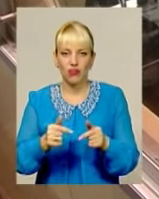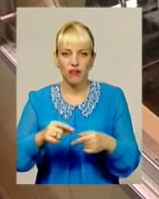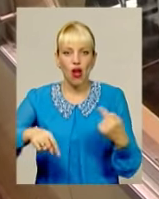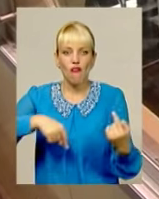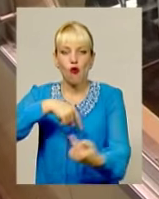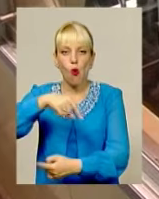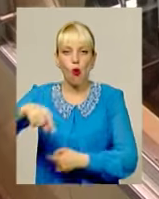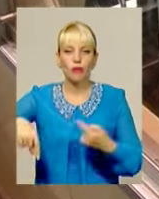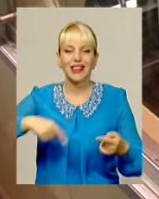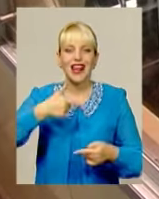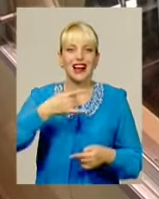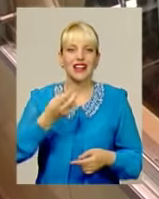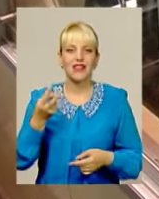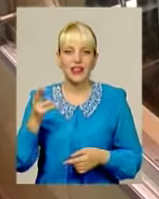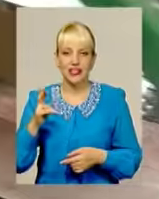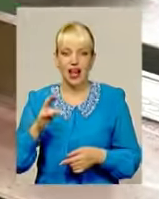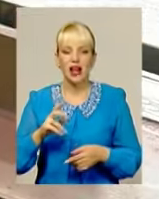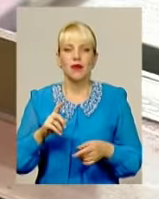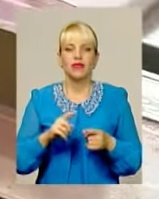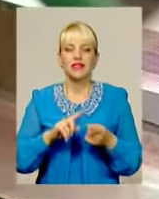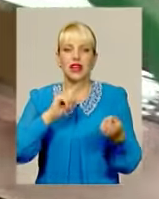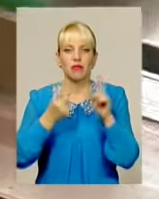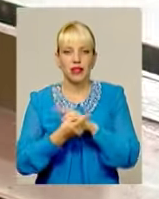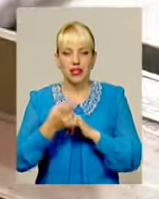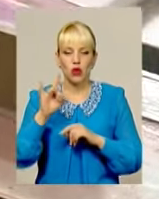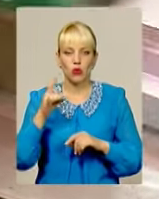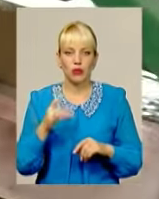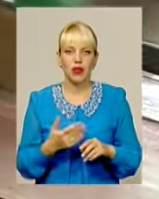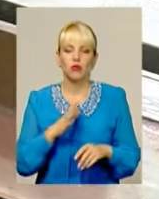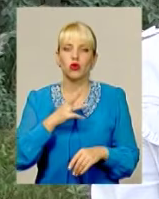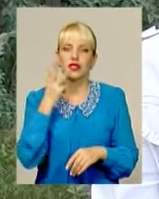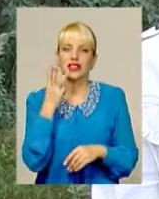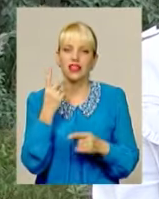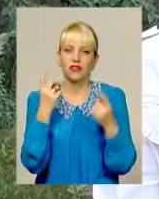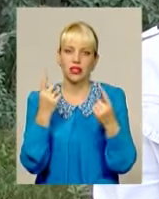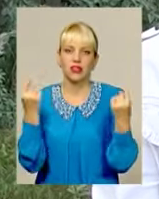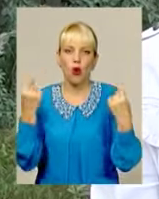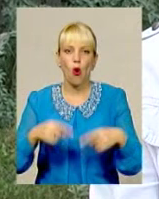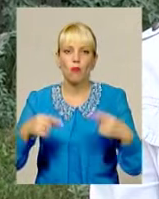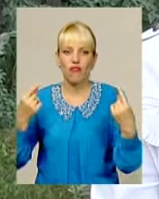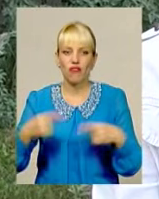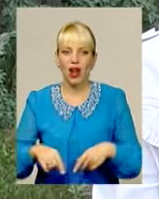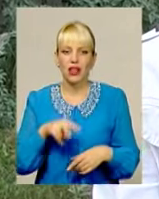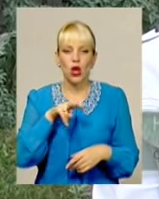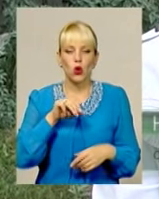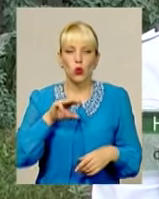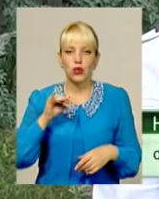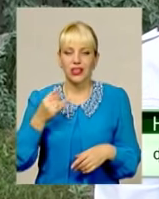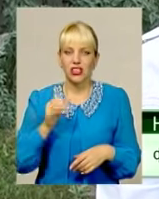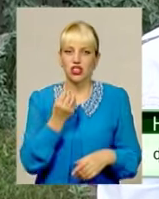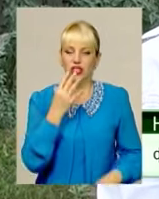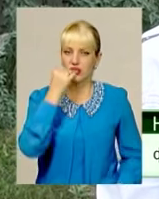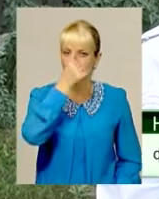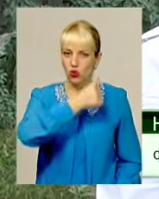За 20 років вона пережила три обвали, найбільшої після Революції Гідності. У лютому, в 2014 році, Національний